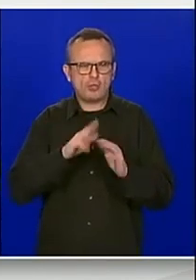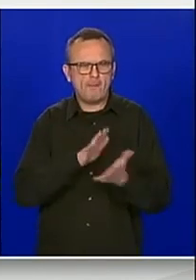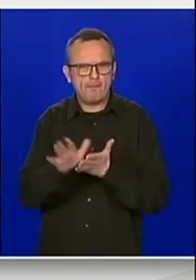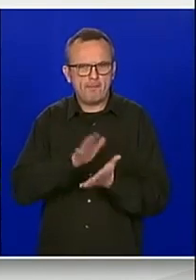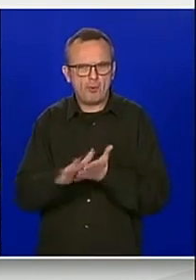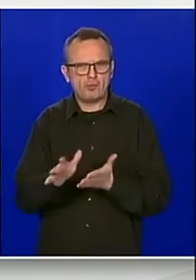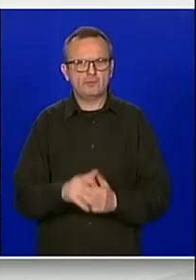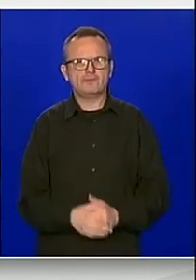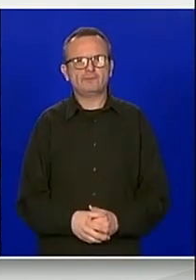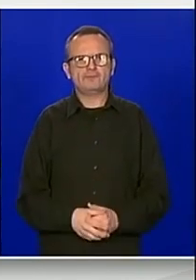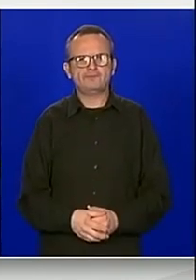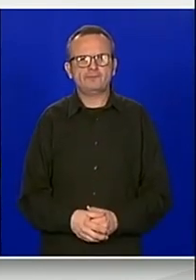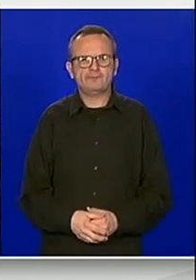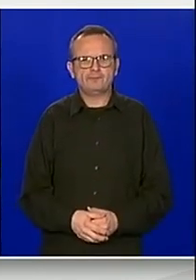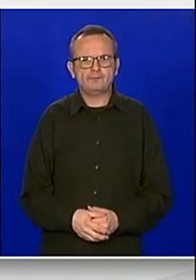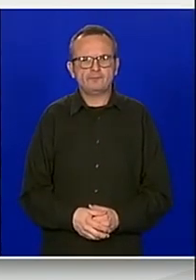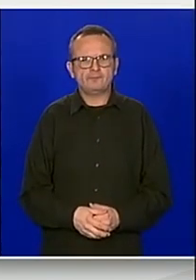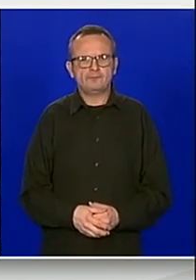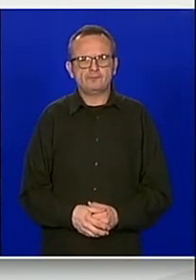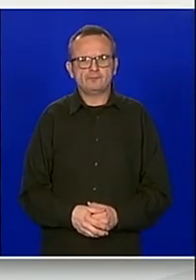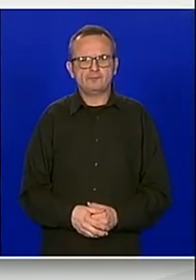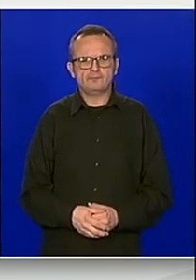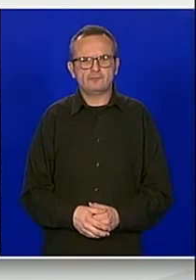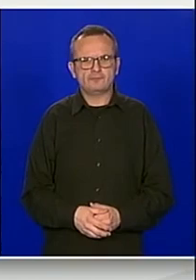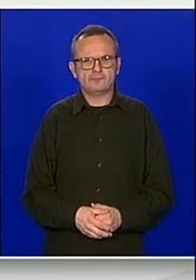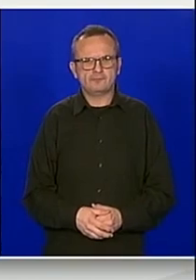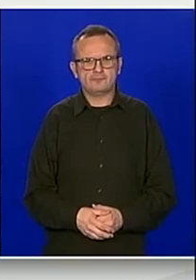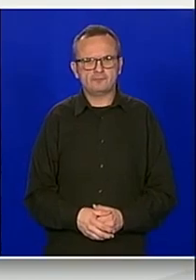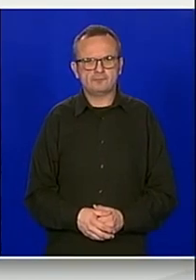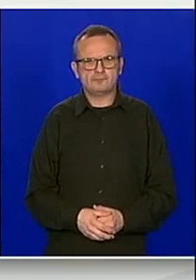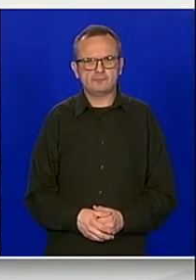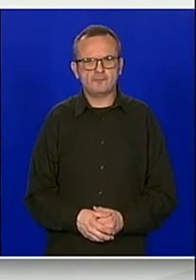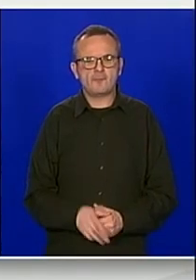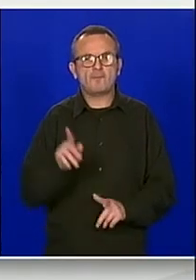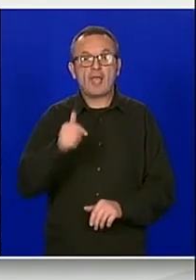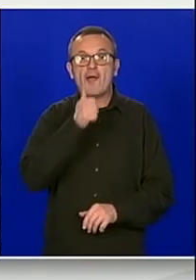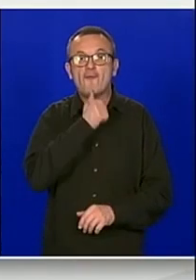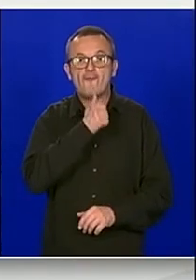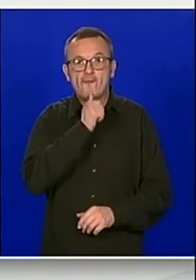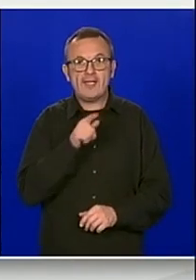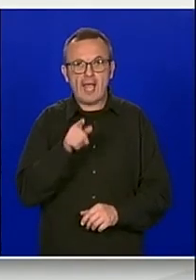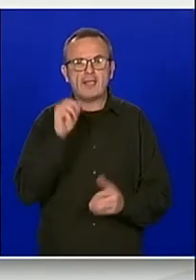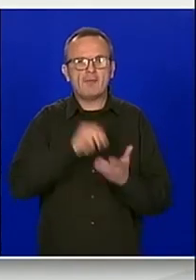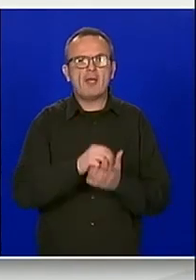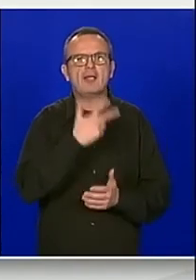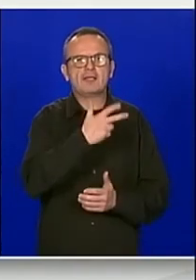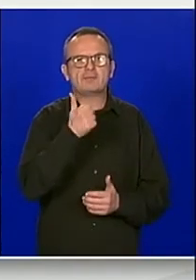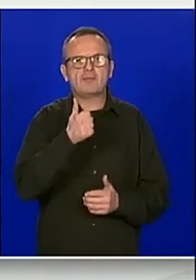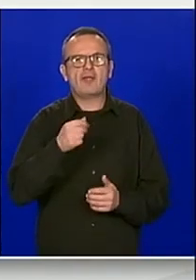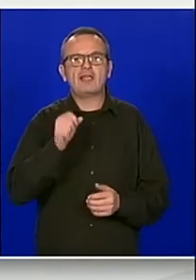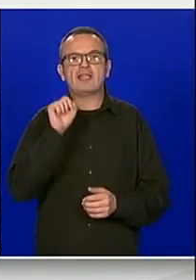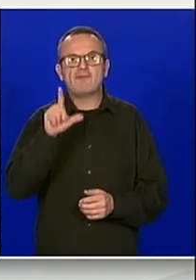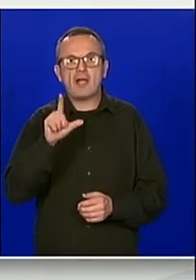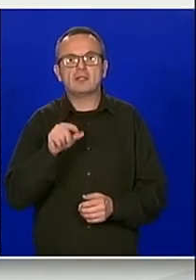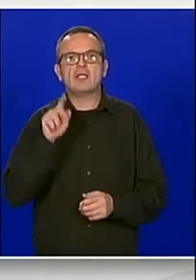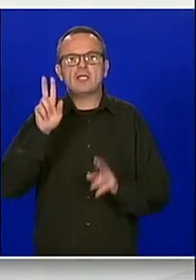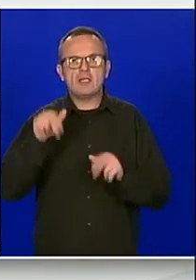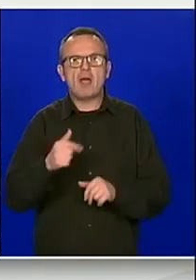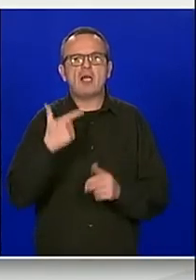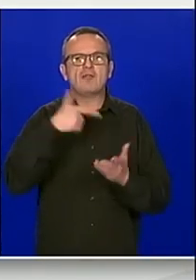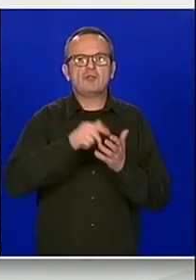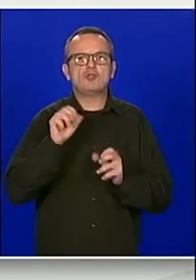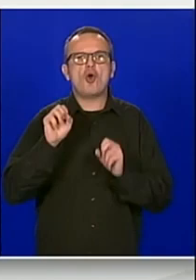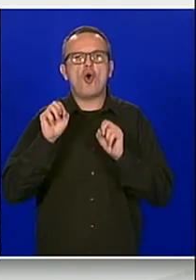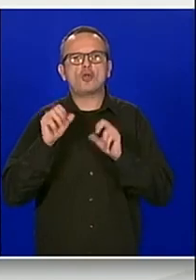oko 3,5 puta više odnosu na 2018. godinu. FINA na dan 31.12. broji 2858